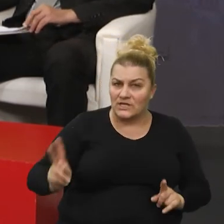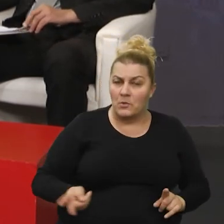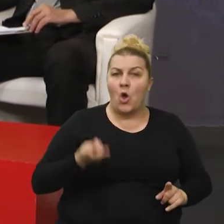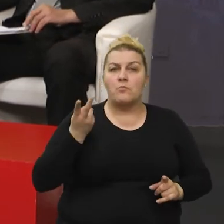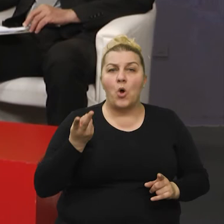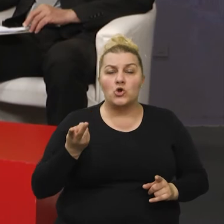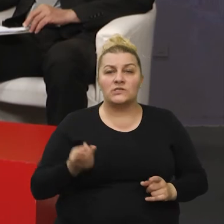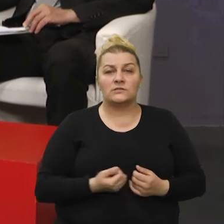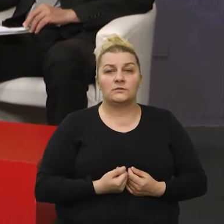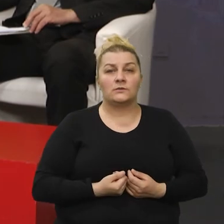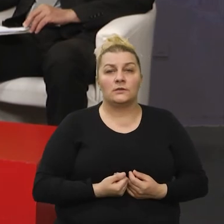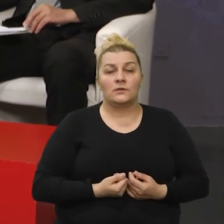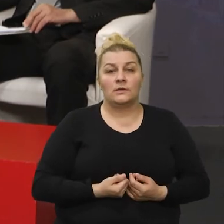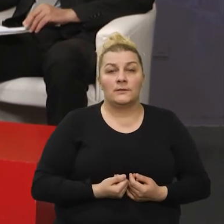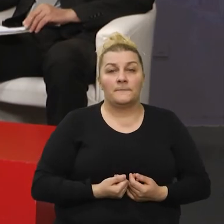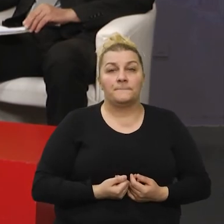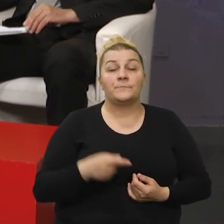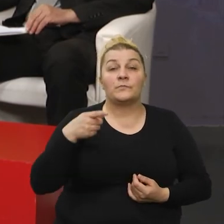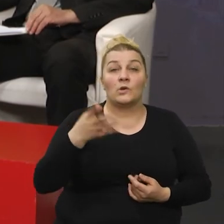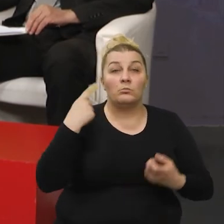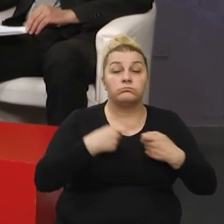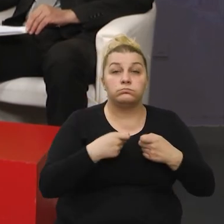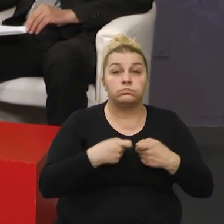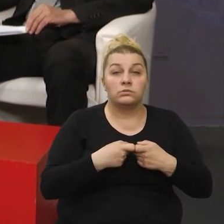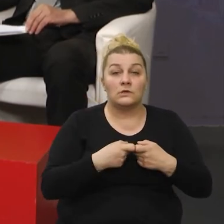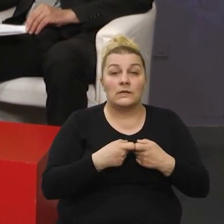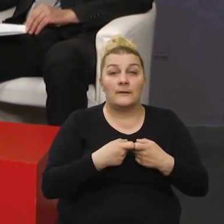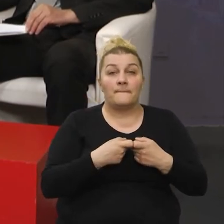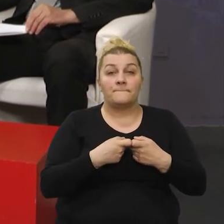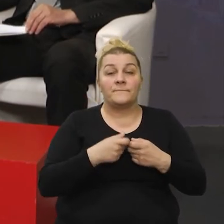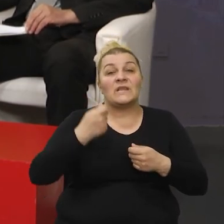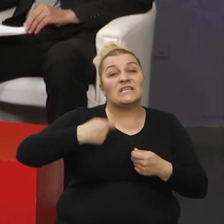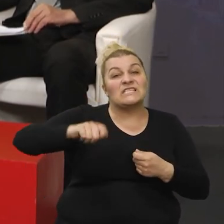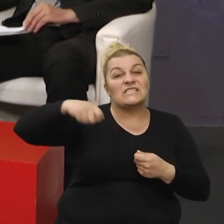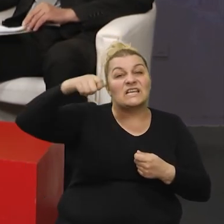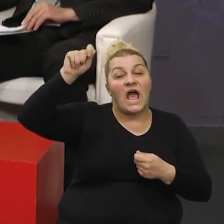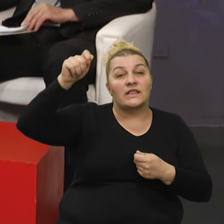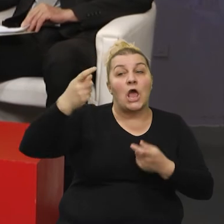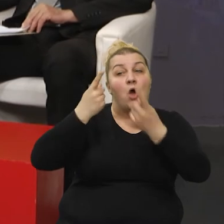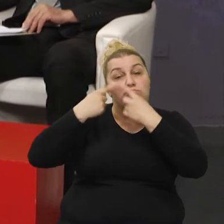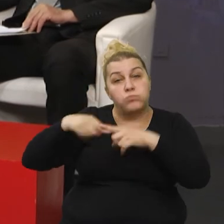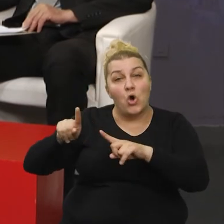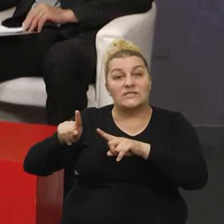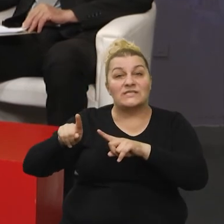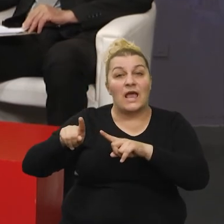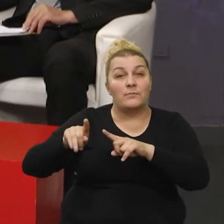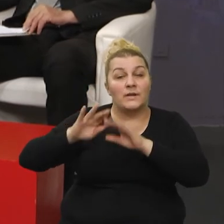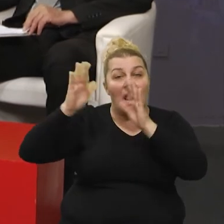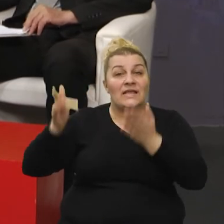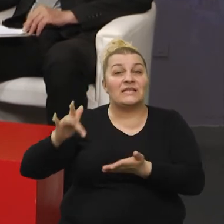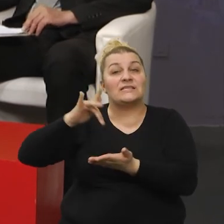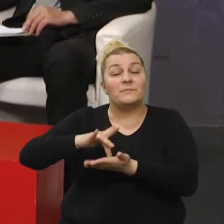ponosni, a to je bio izgradnja zasebne jedinice na